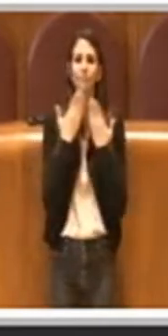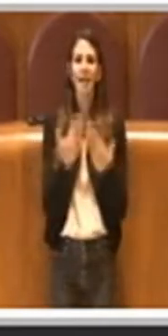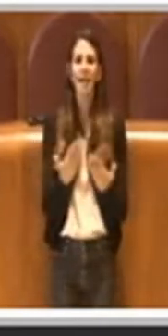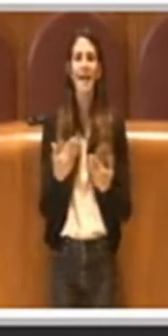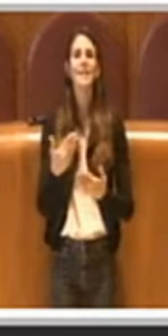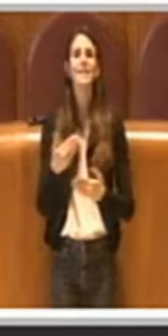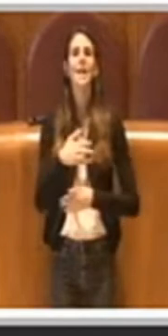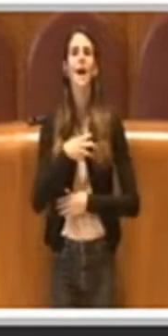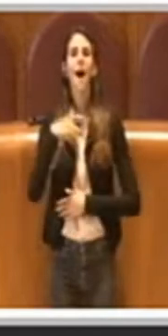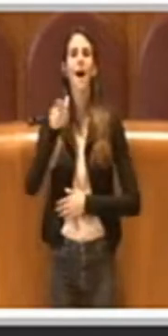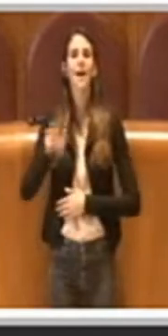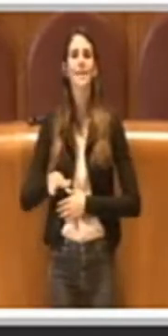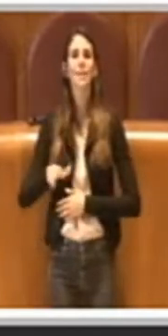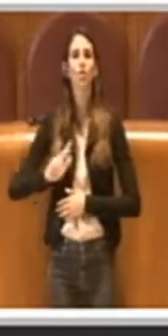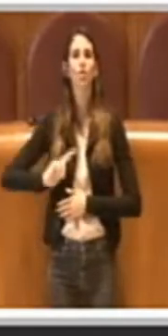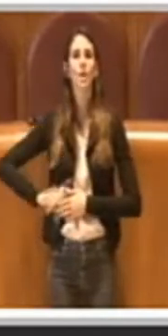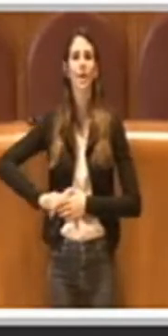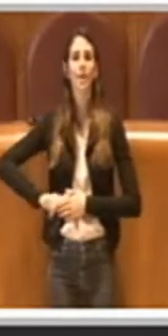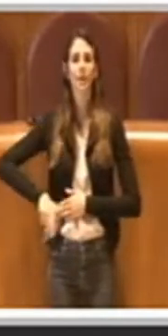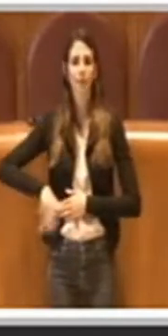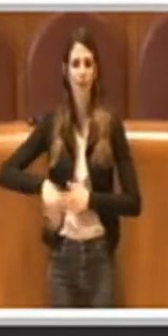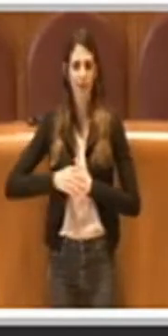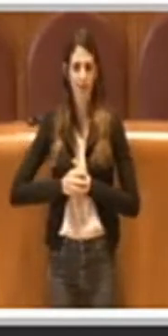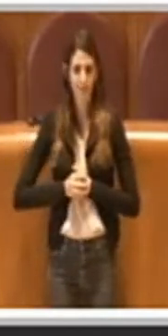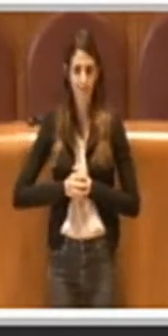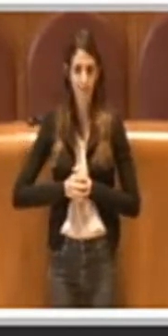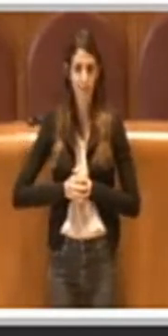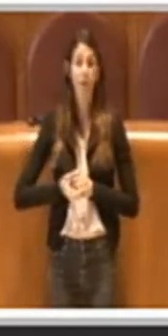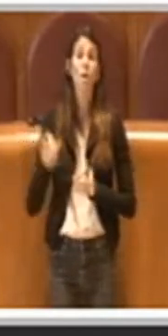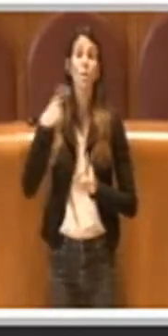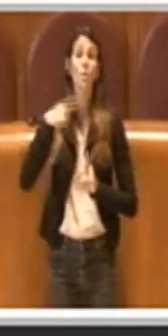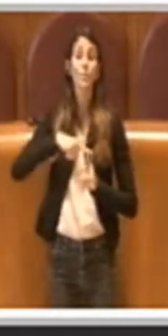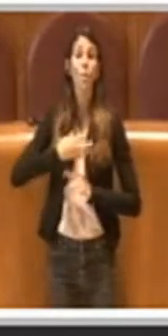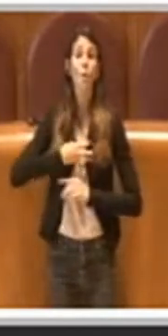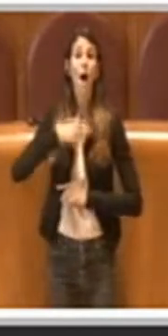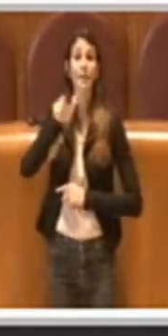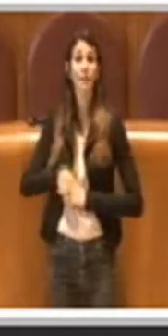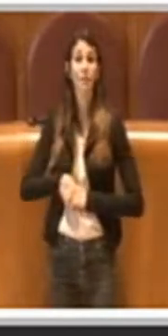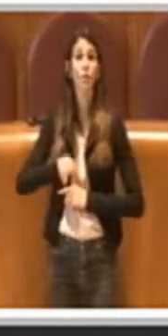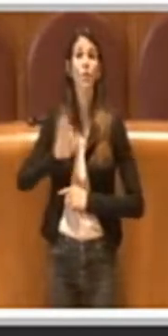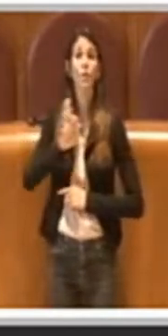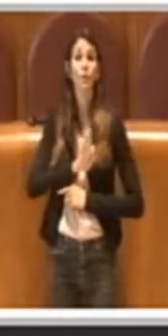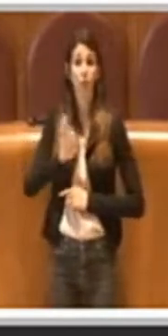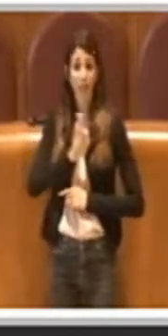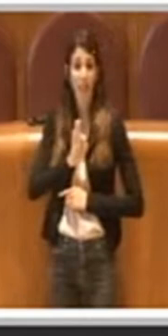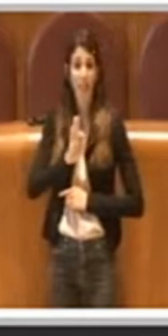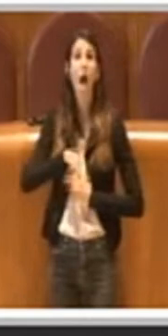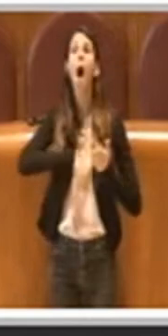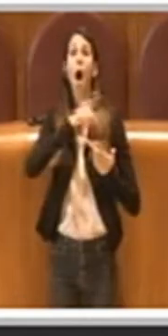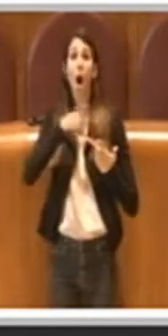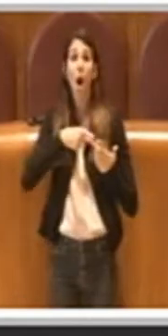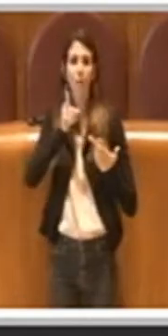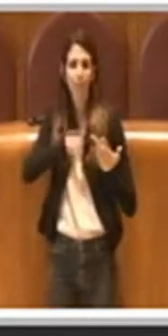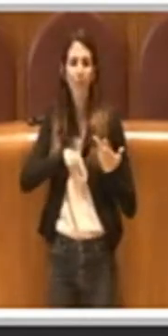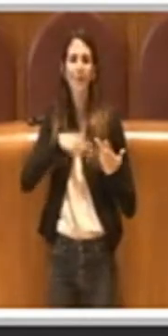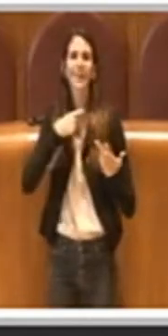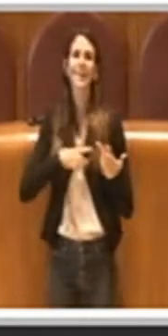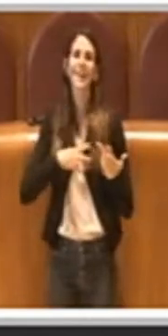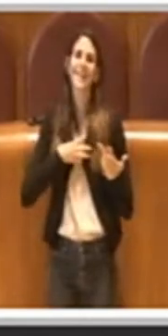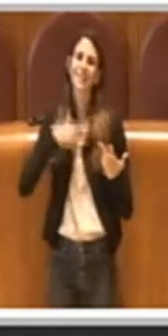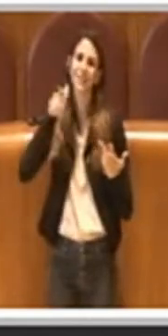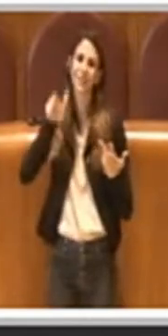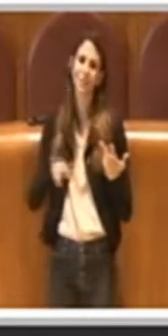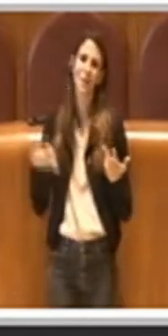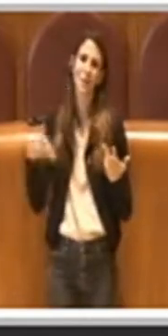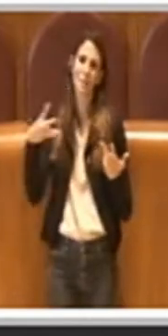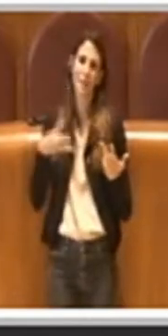Calabrese, all'assessore Fiorini, anche all'assessore Meleo appunto per l'impegno che hanno